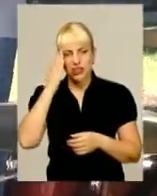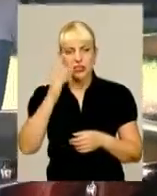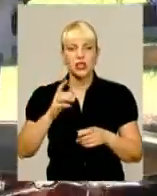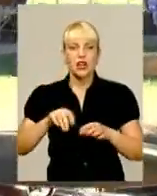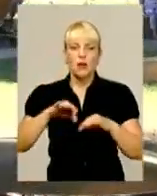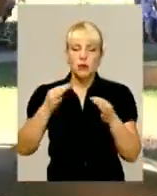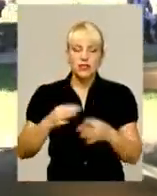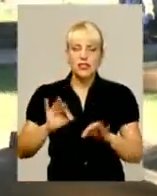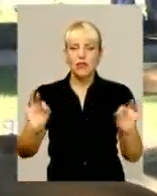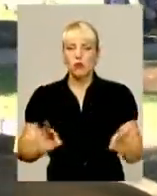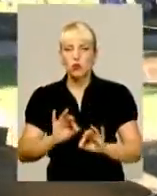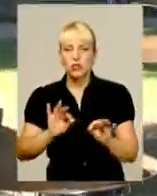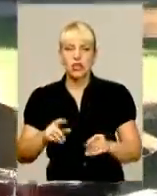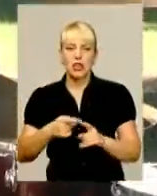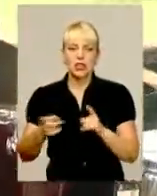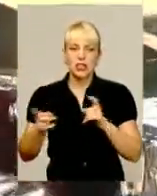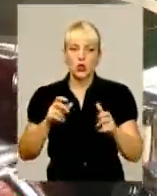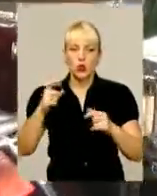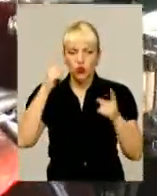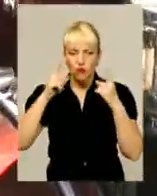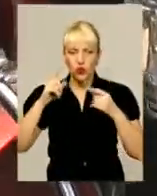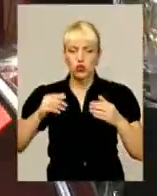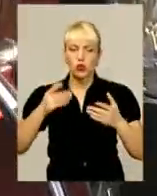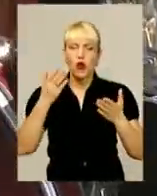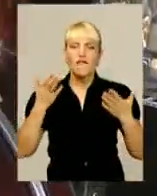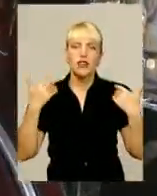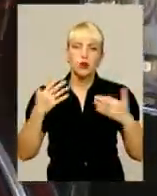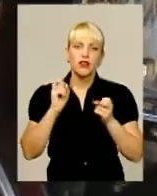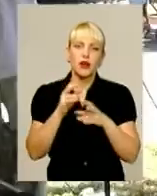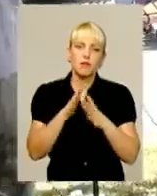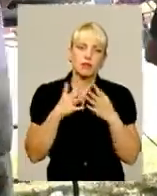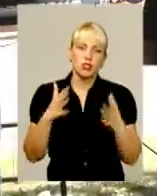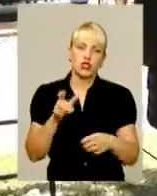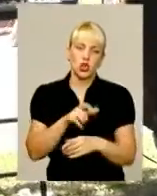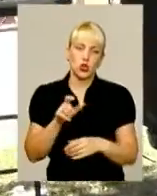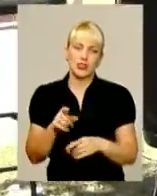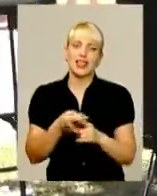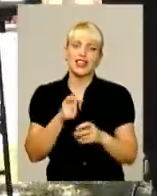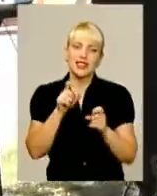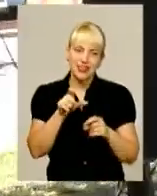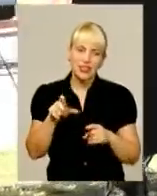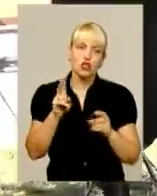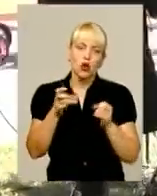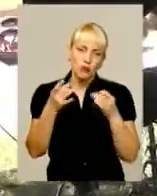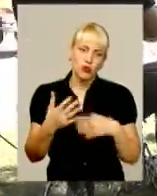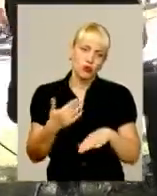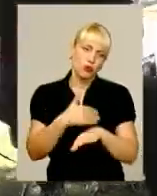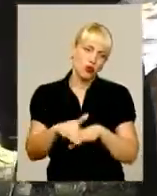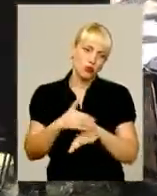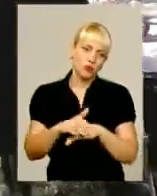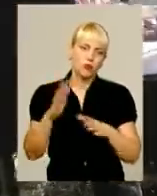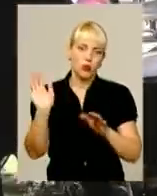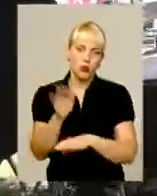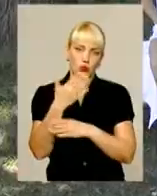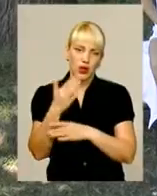музикантів. А ще залучити до творчого та активного відпочинку як умога більше людей. Навіть тих, хто просто вирішив прогулятися парком